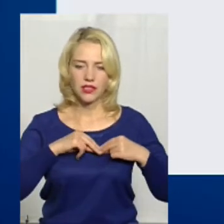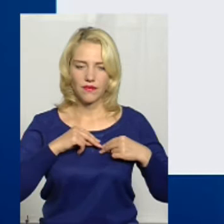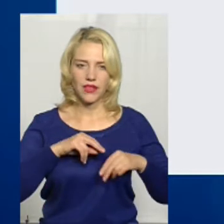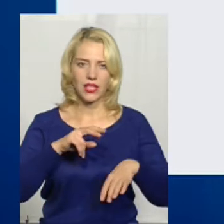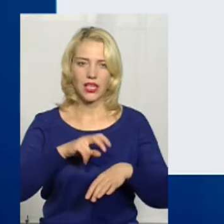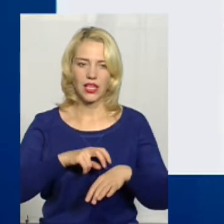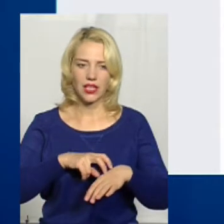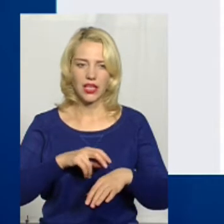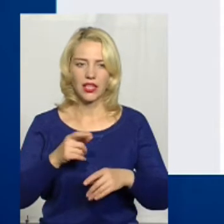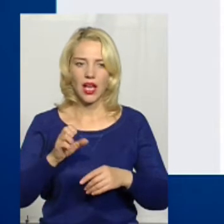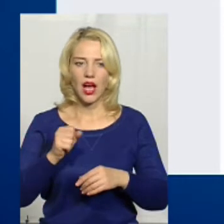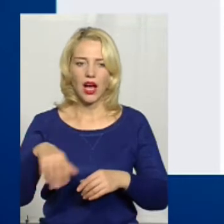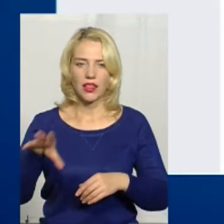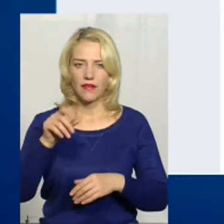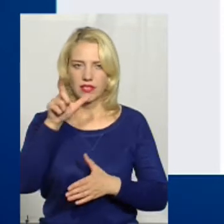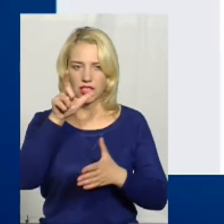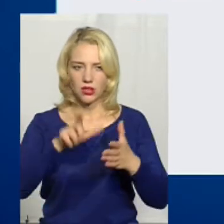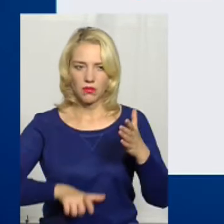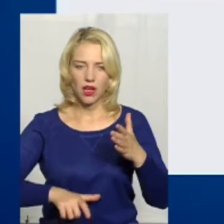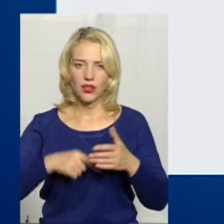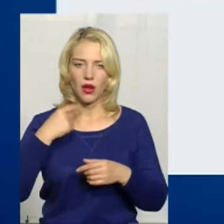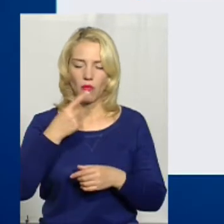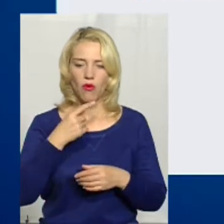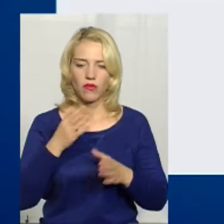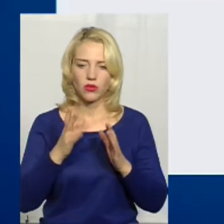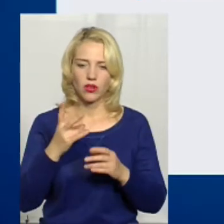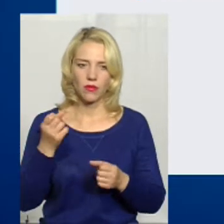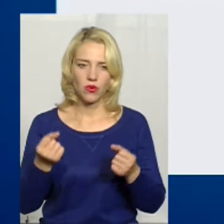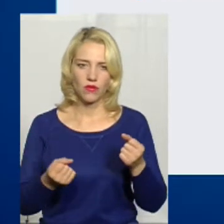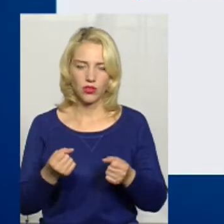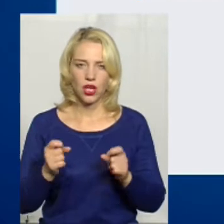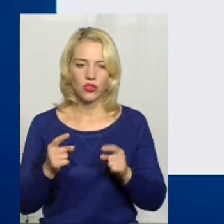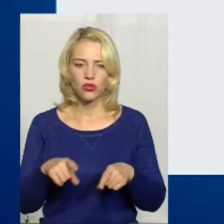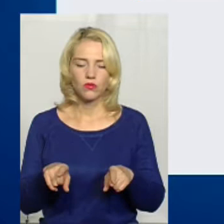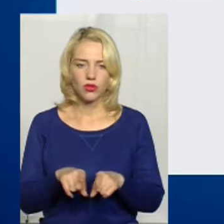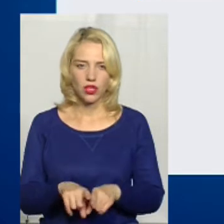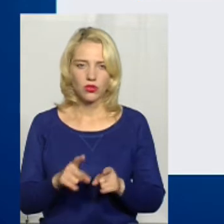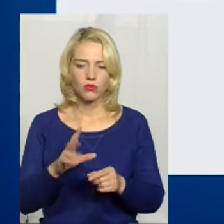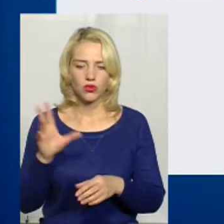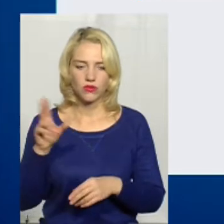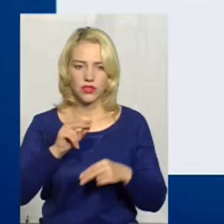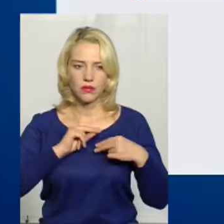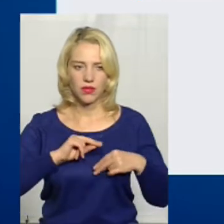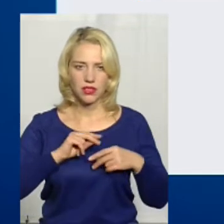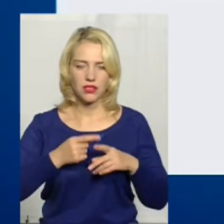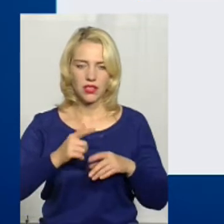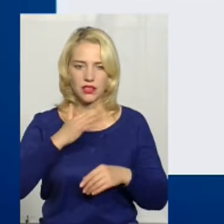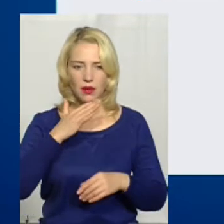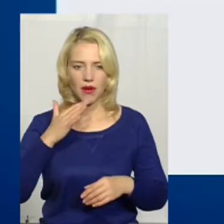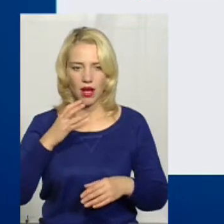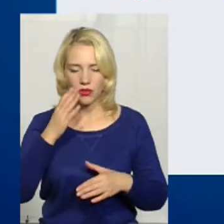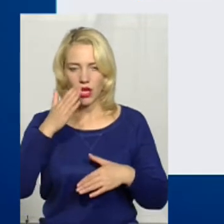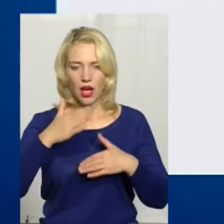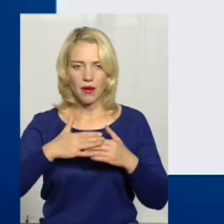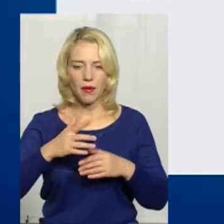а на всіх шпальтах мова тільки про водіїв. А чому тільки водіїв? Та тому, що всі працівники – це забагато, а на